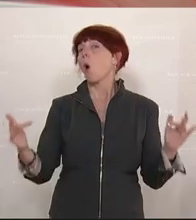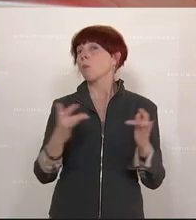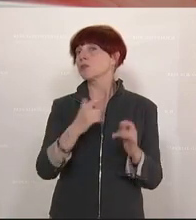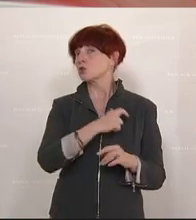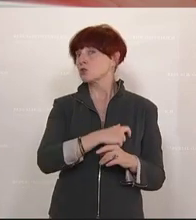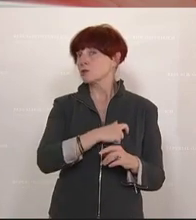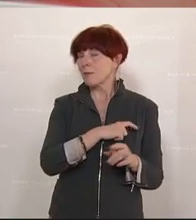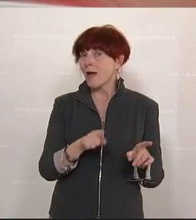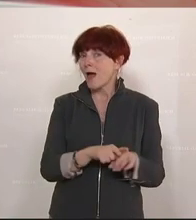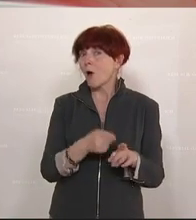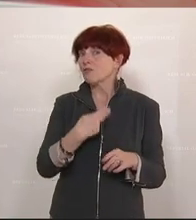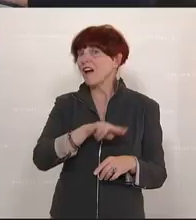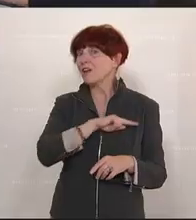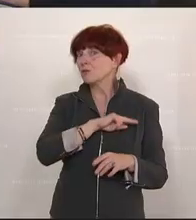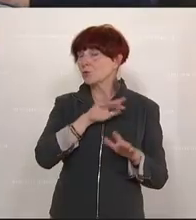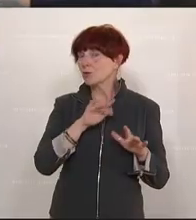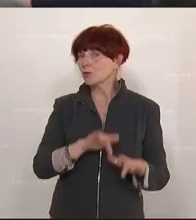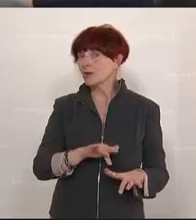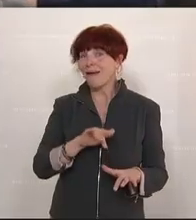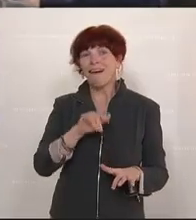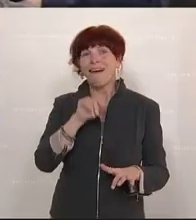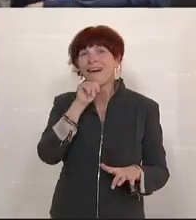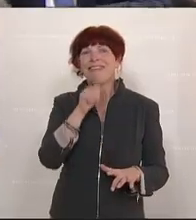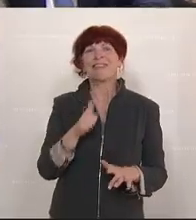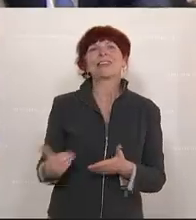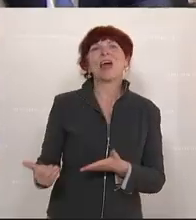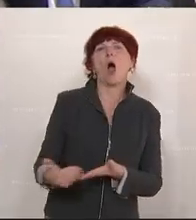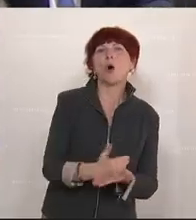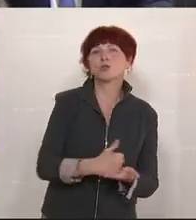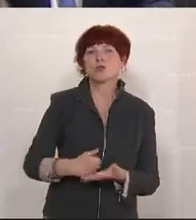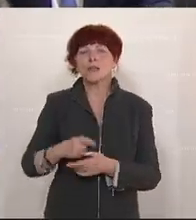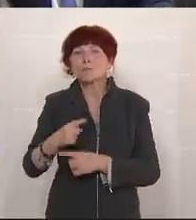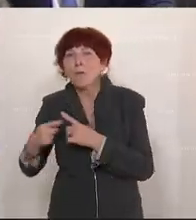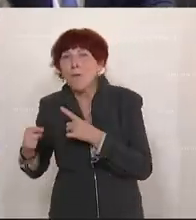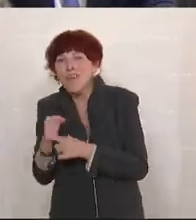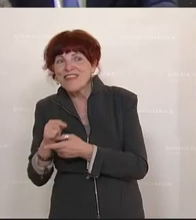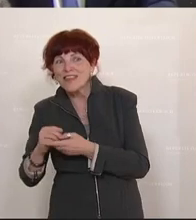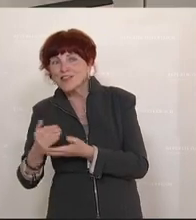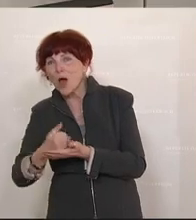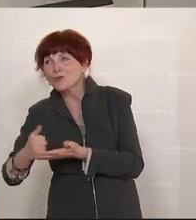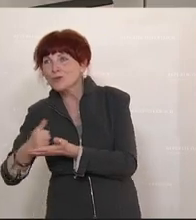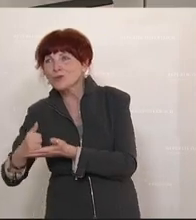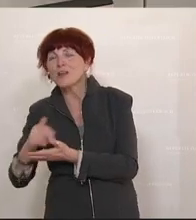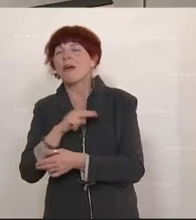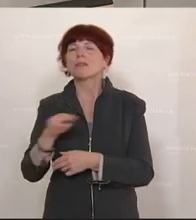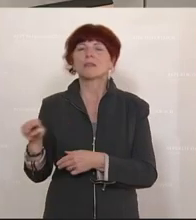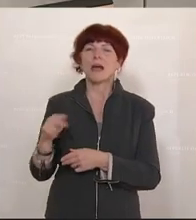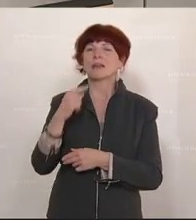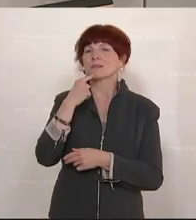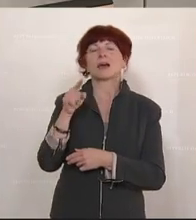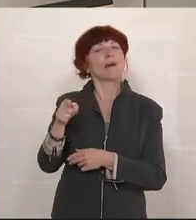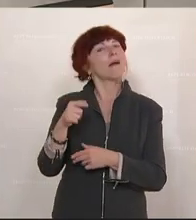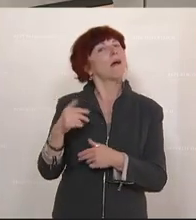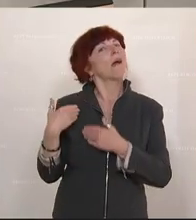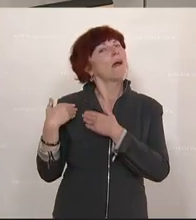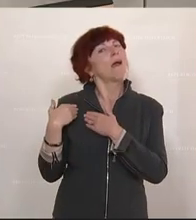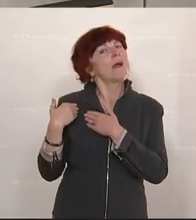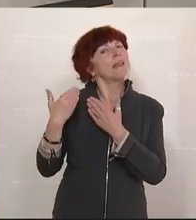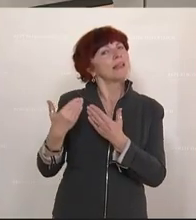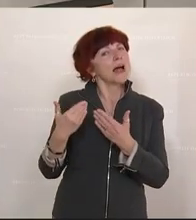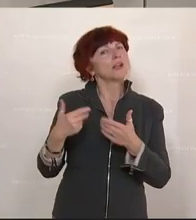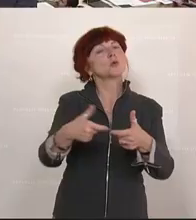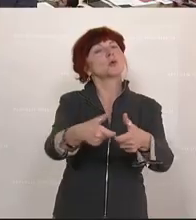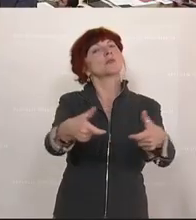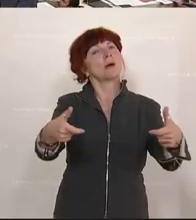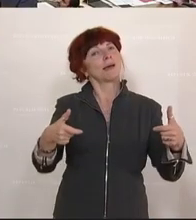Verantwortung, nicht politisches Kleingeld zu schlagen und stattdessen einmal zu sagen, ja, mit diesem Entlastungspaket wird auch vielen